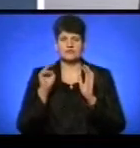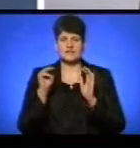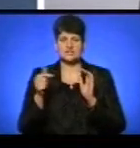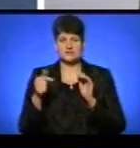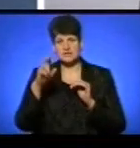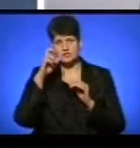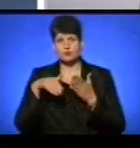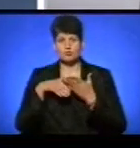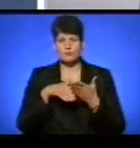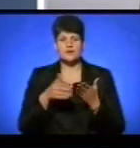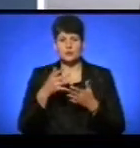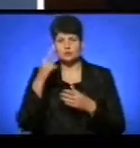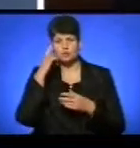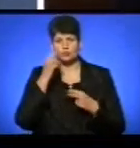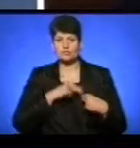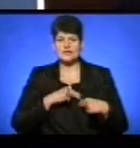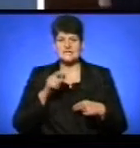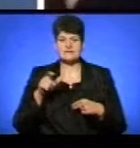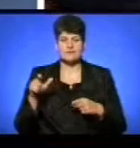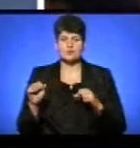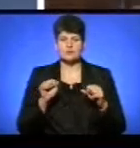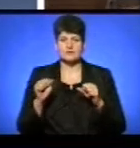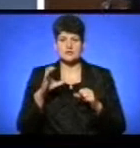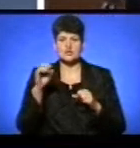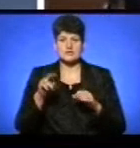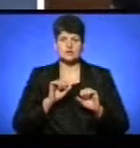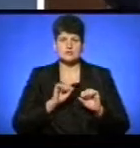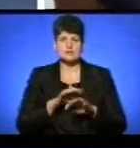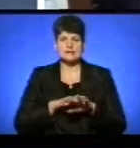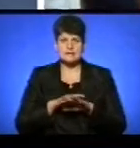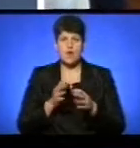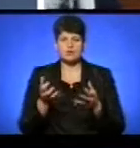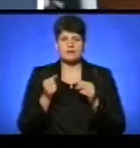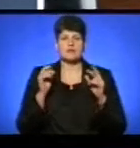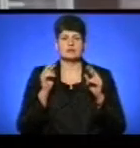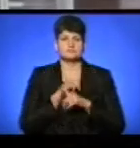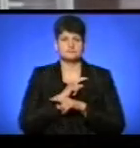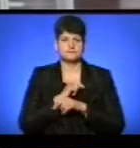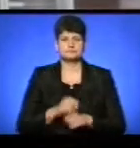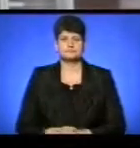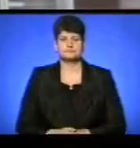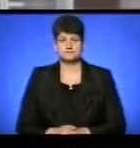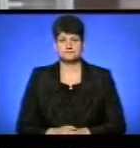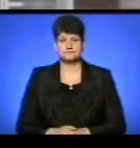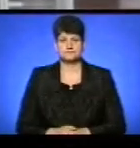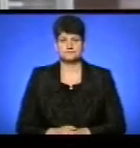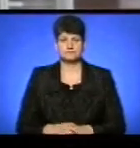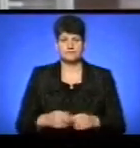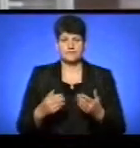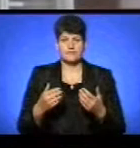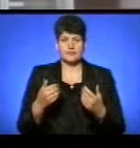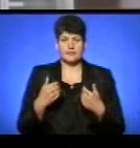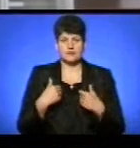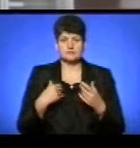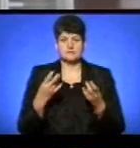допомоги, яку, на думку працівників районного управління судзахисту населення, отримала неправомірно. Що нам прийшло з моєї сім